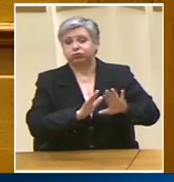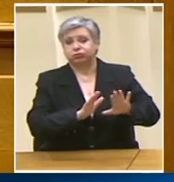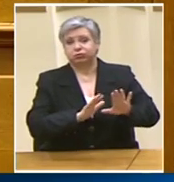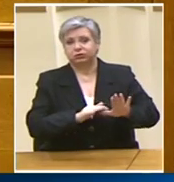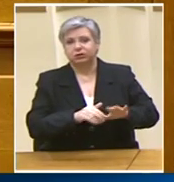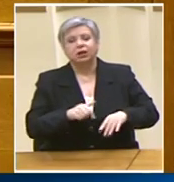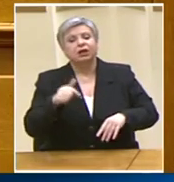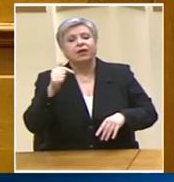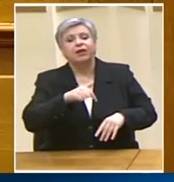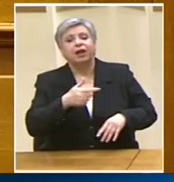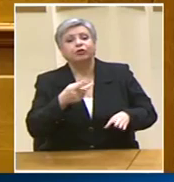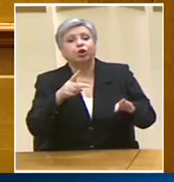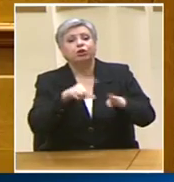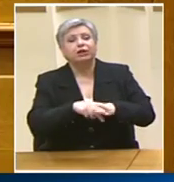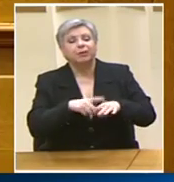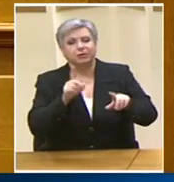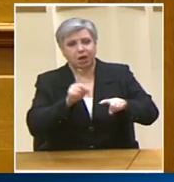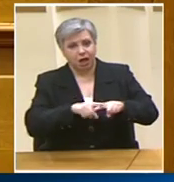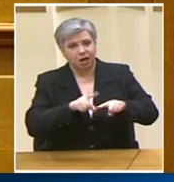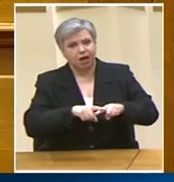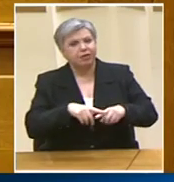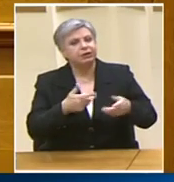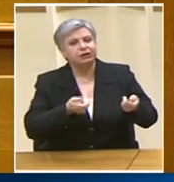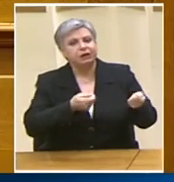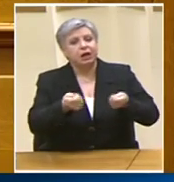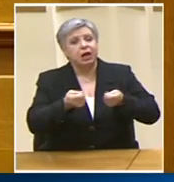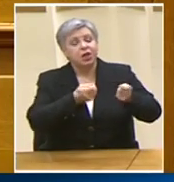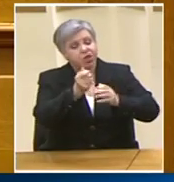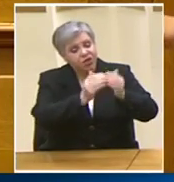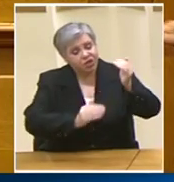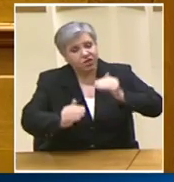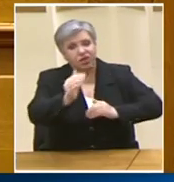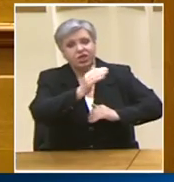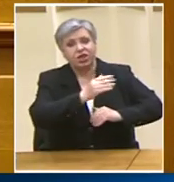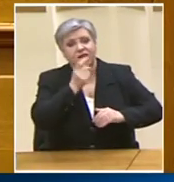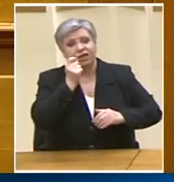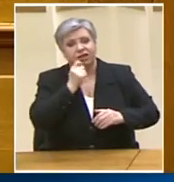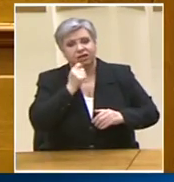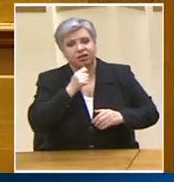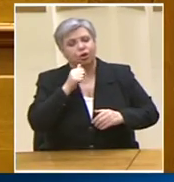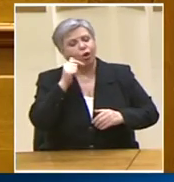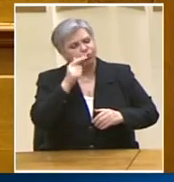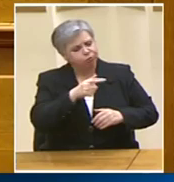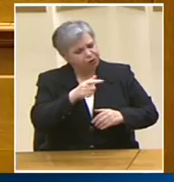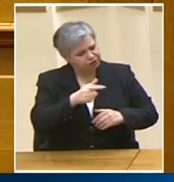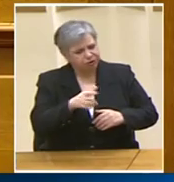Ελλάδας εκεί ο διοικητής που εσείς διορίσατε και φυσικά εμείς